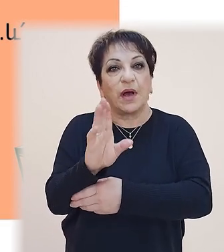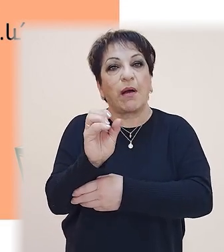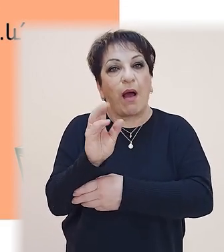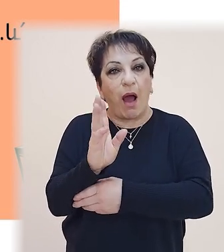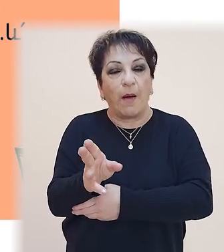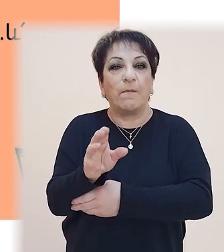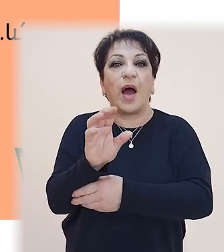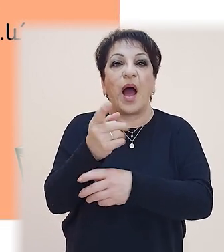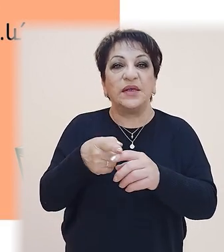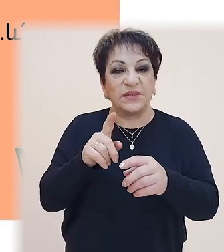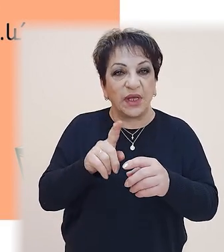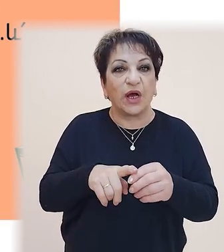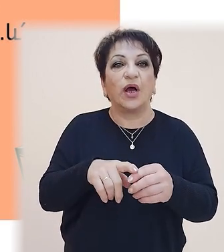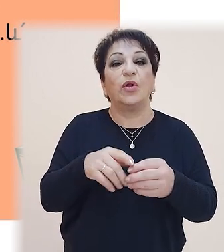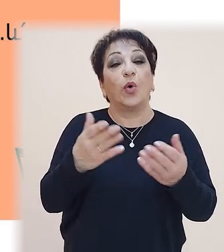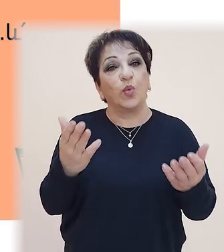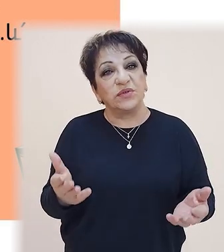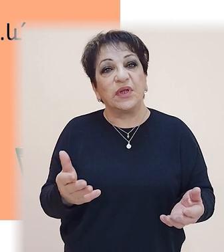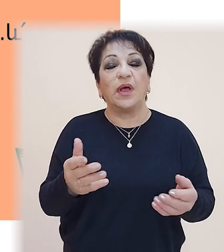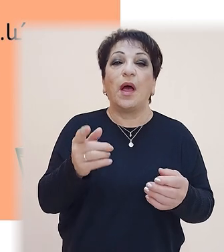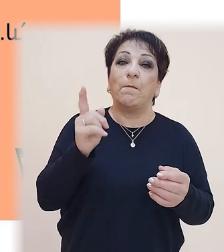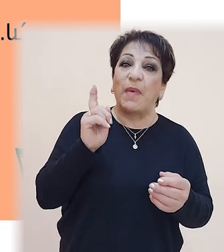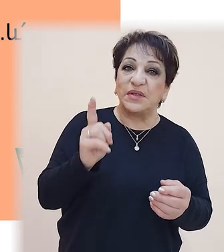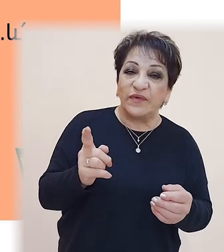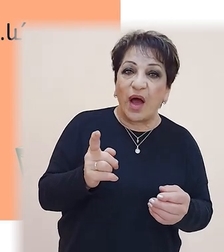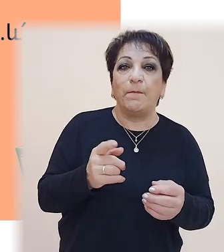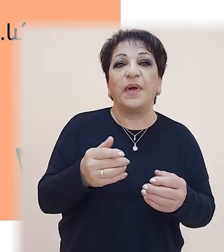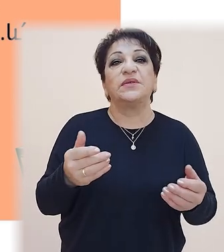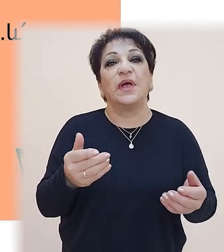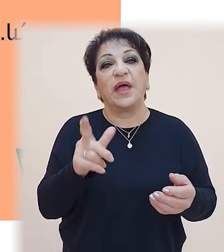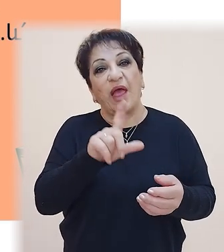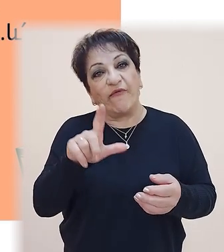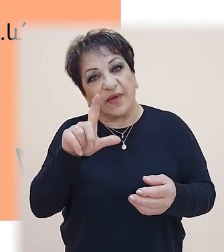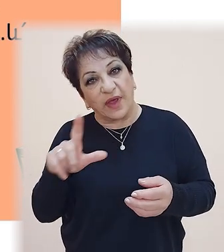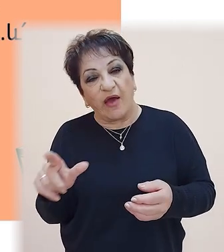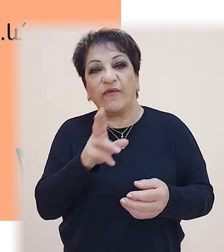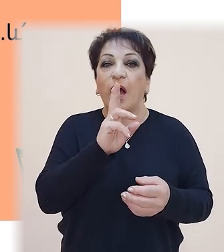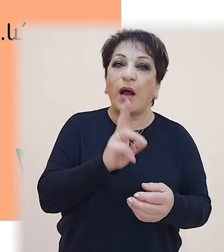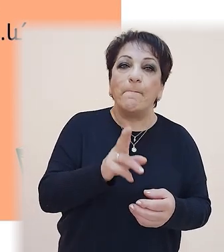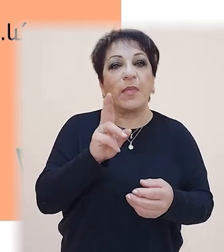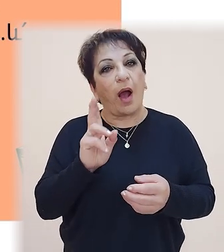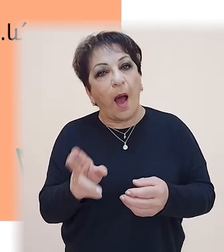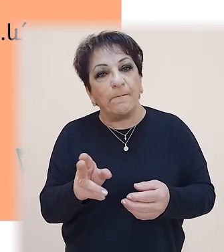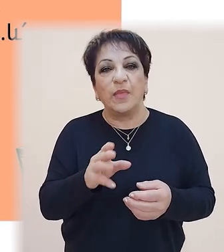այսինքն ուստի ուրեմըն, բայցև այնպես, և, թե, թե, կամ, կամ, ոչ, ոչ, ոչ,